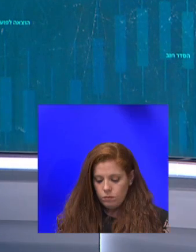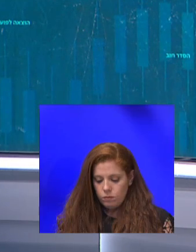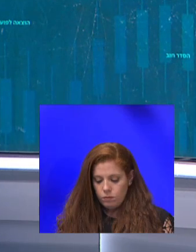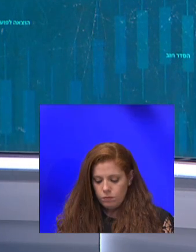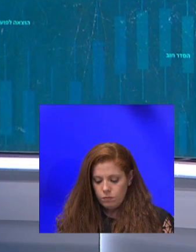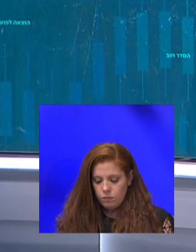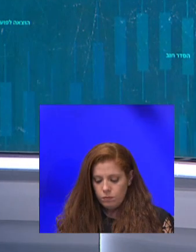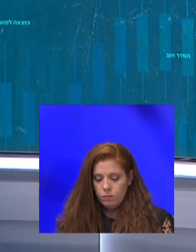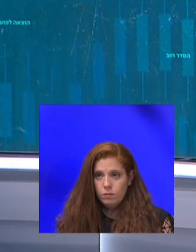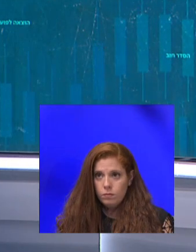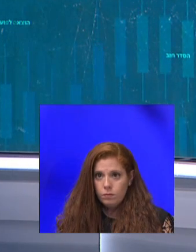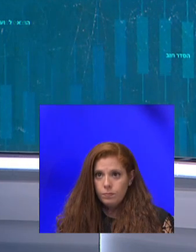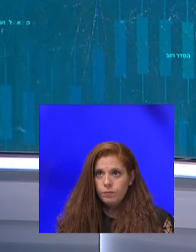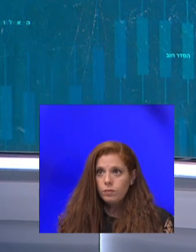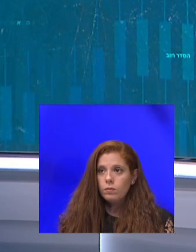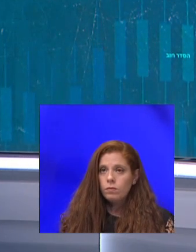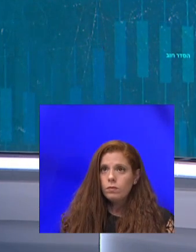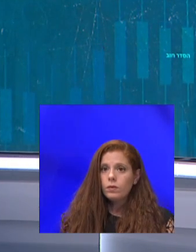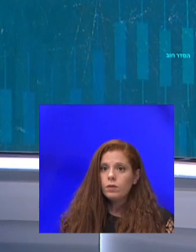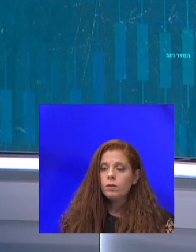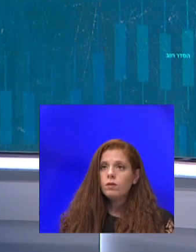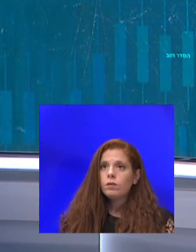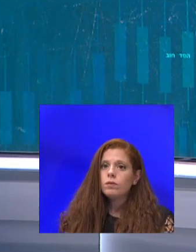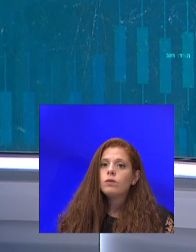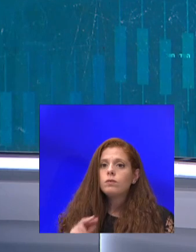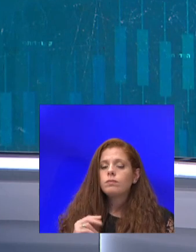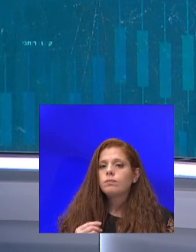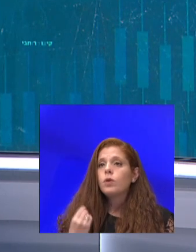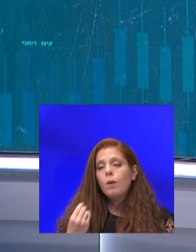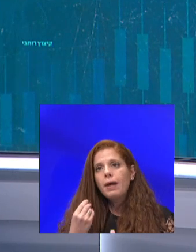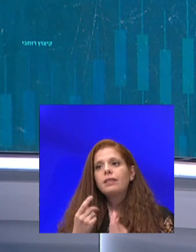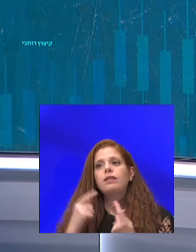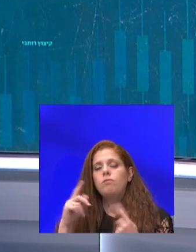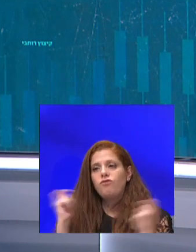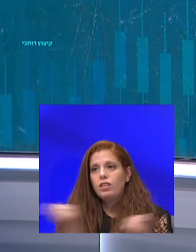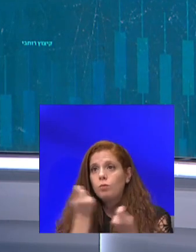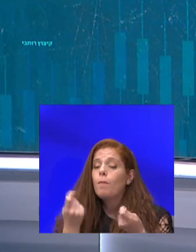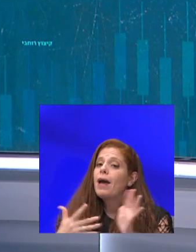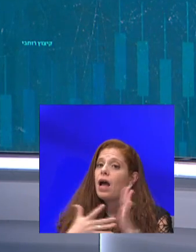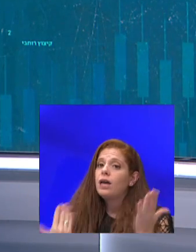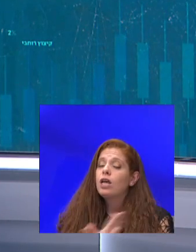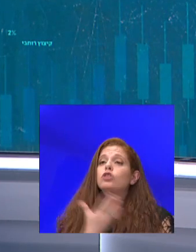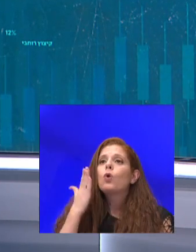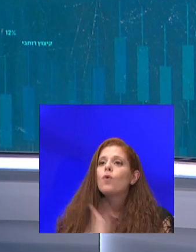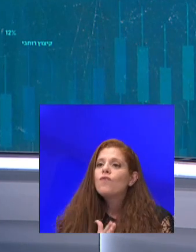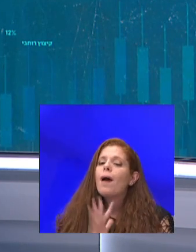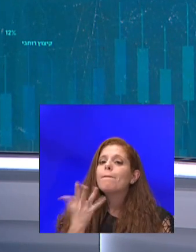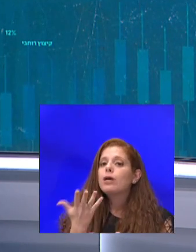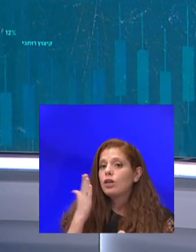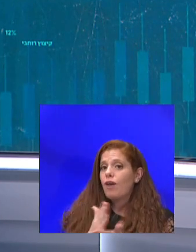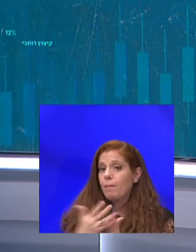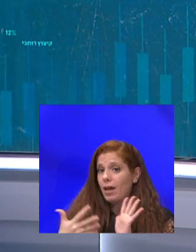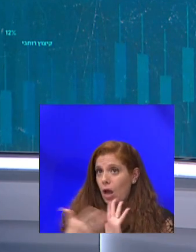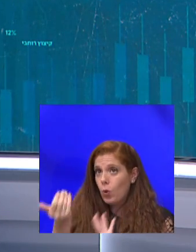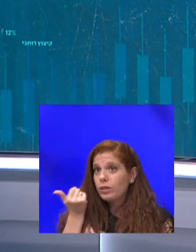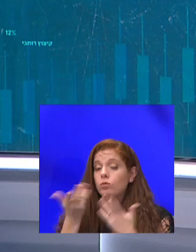ו'. עוד מעט תהיה כאן אחד החוקרים שפרסמו היום מחקר חדש, שקובע את ההפך ממה שקבע מחקר קודם, שילדים כן מדביקים מבוגרים